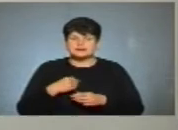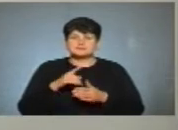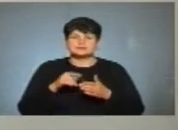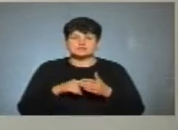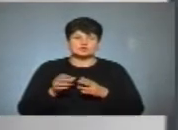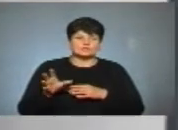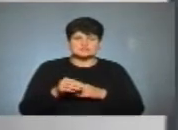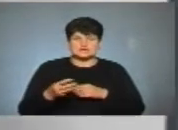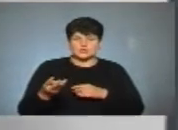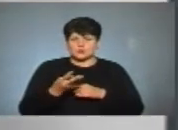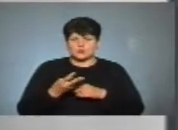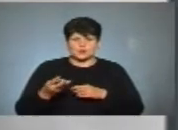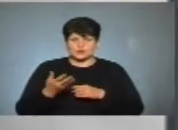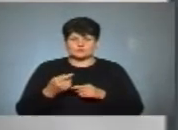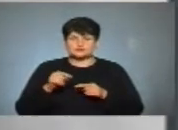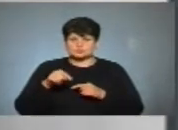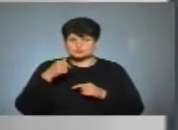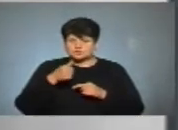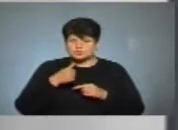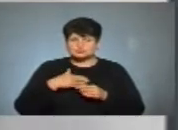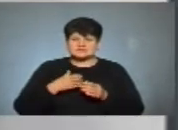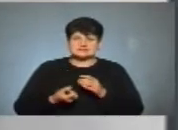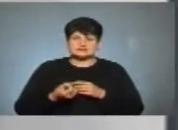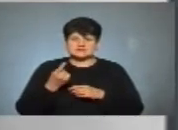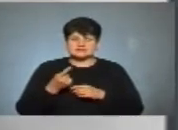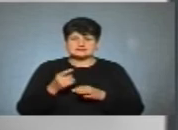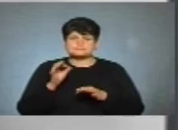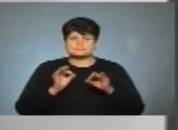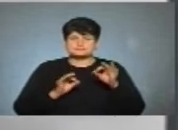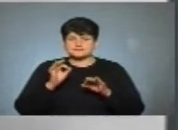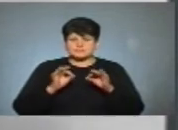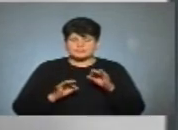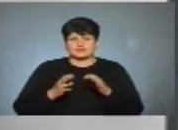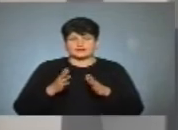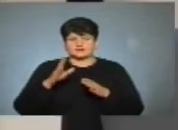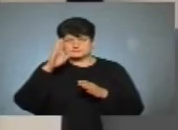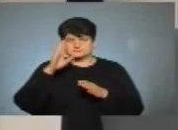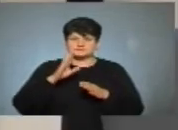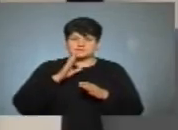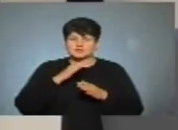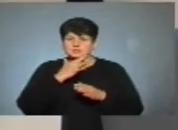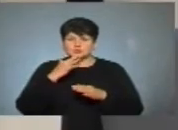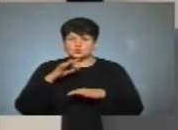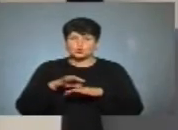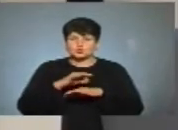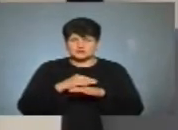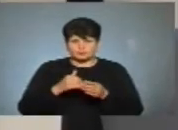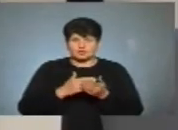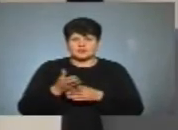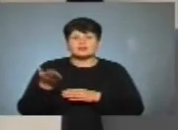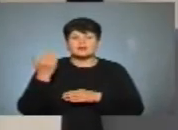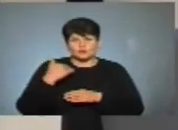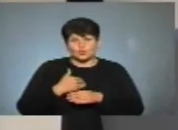до всіх трьох кандидатів. Цьогоріч в нас з'явилася гендерна квота, яка показала, що, виявляється, багато дружин політиків давно